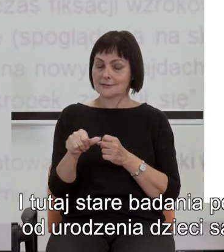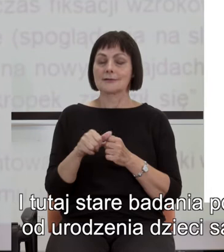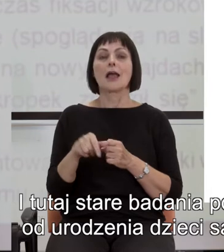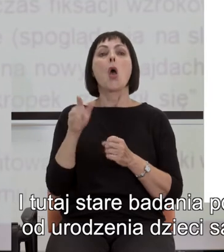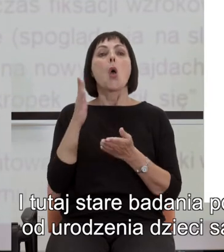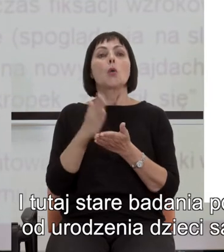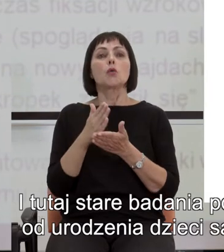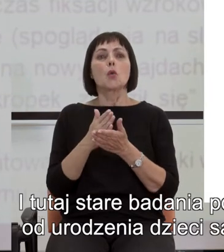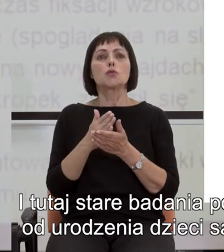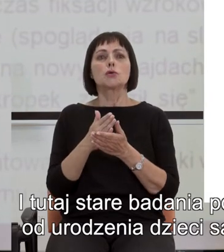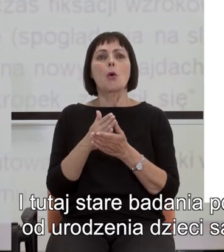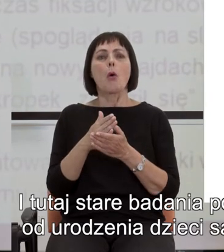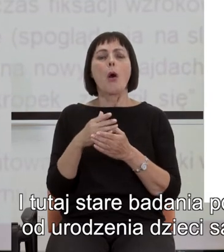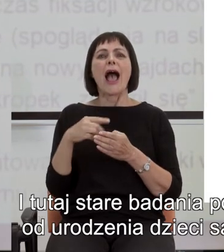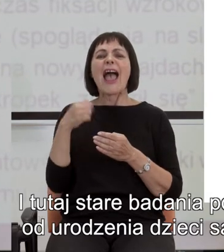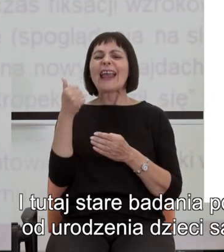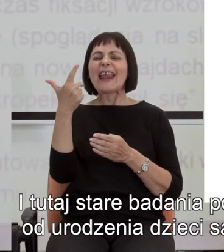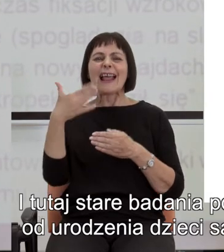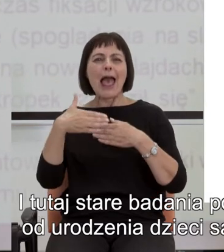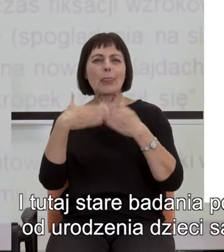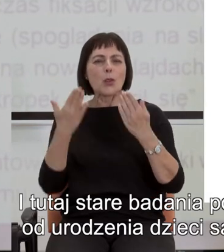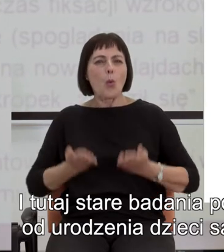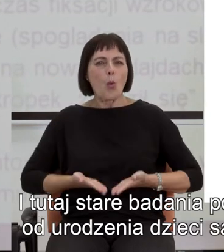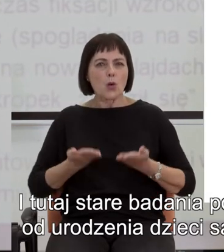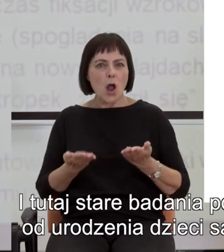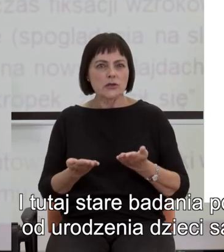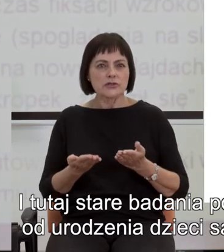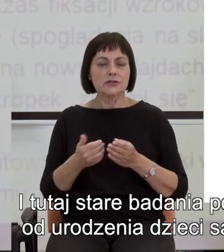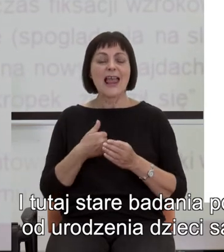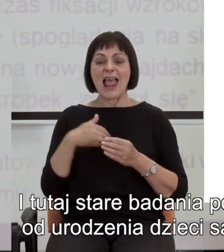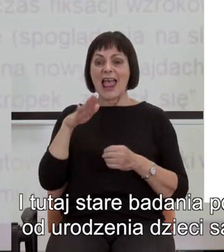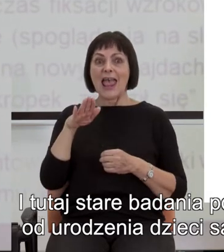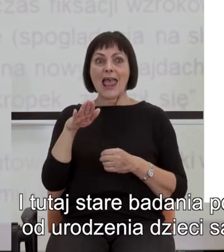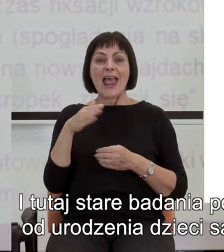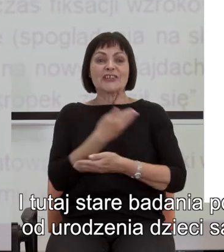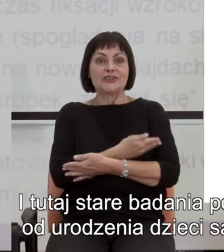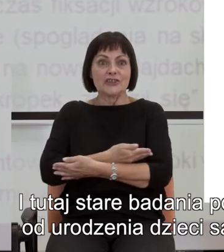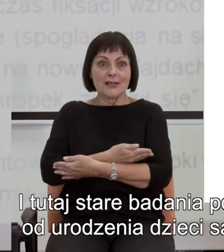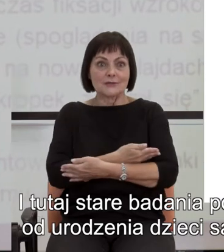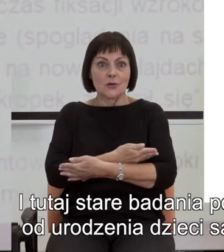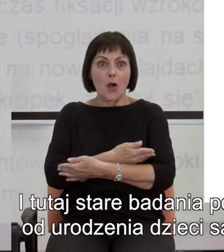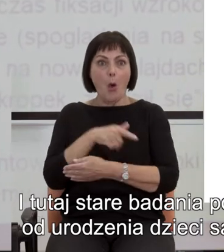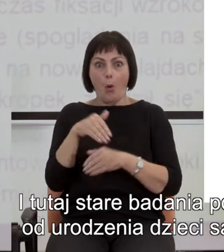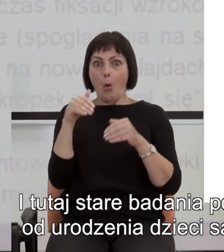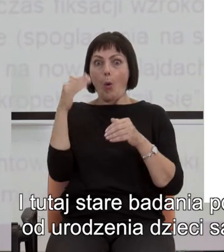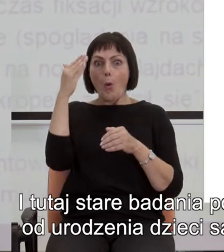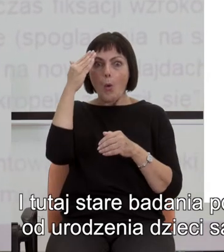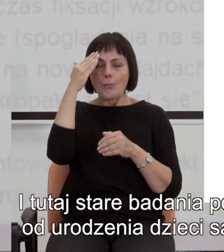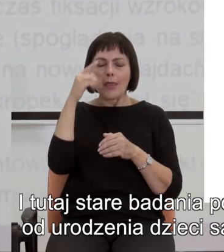że już po kilku dniach od urodzenia dzieci są w stanie